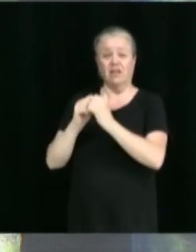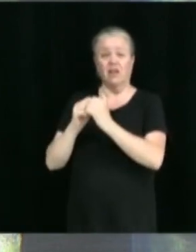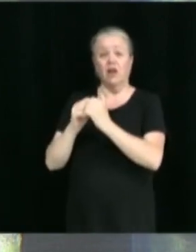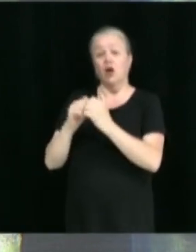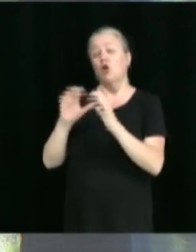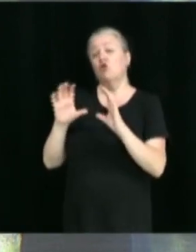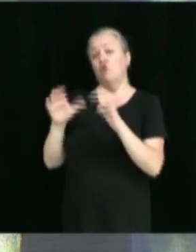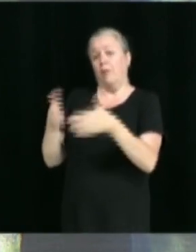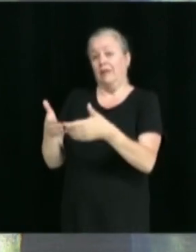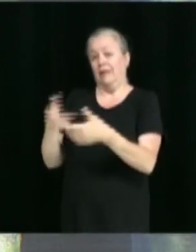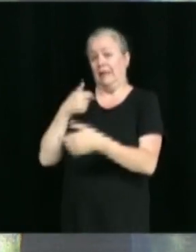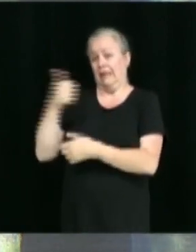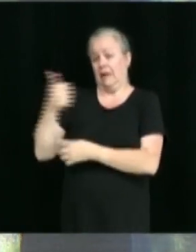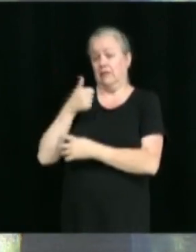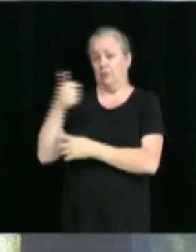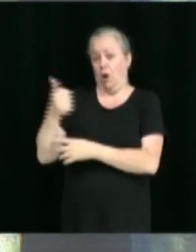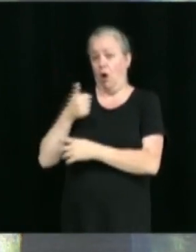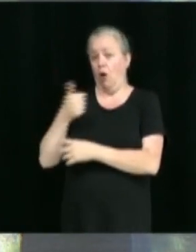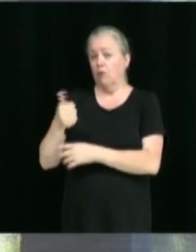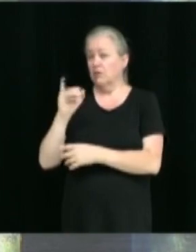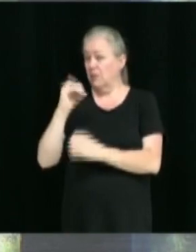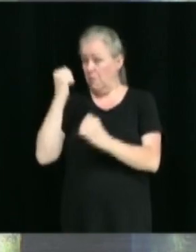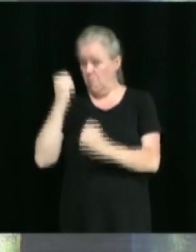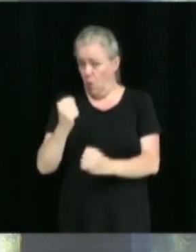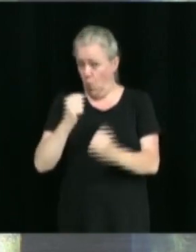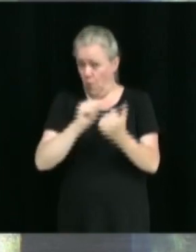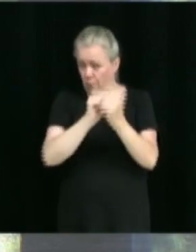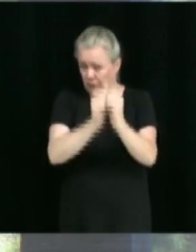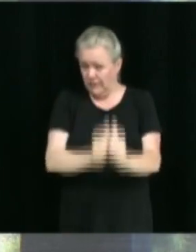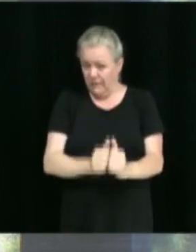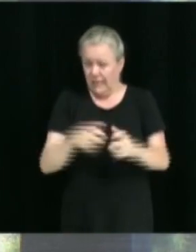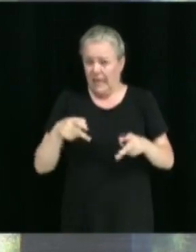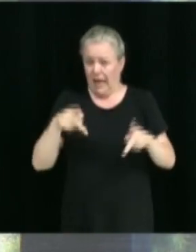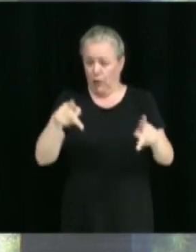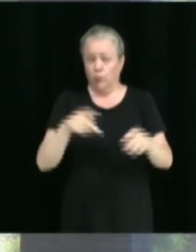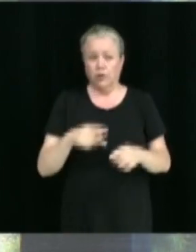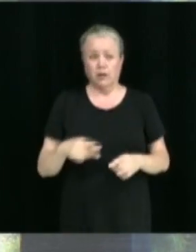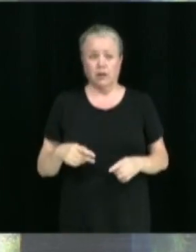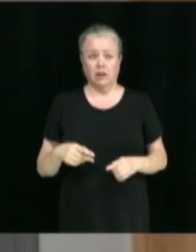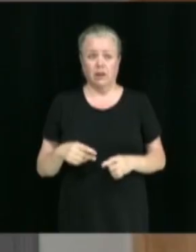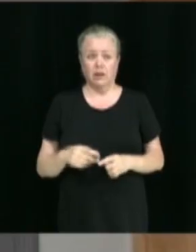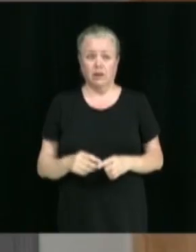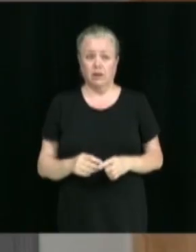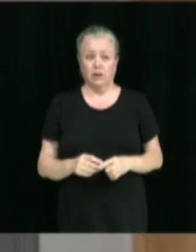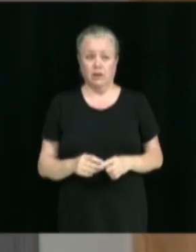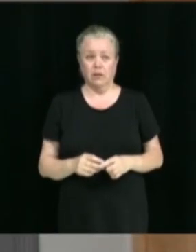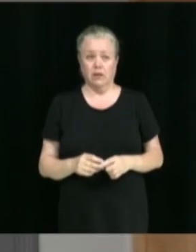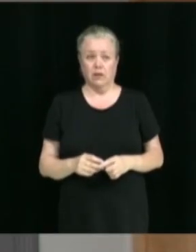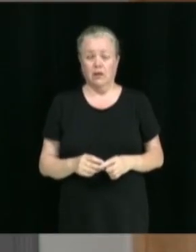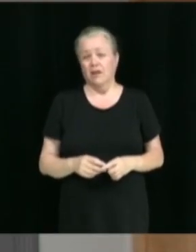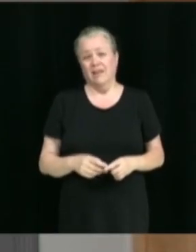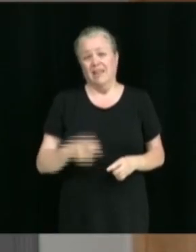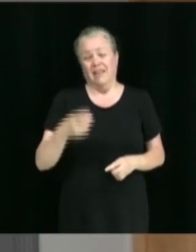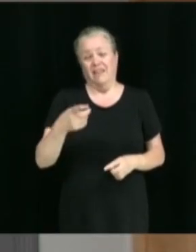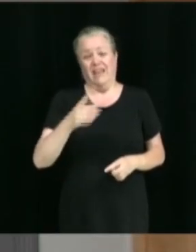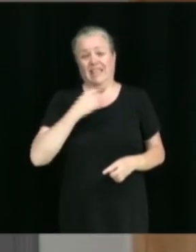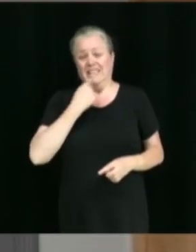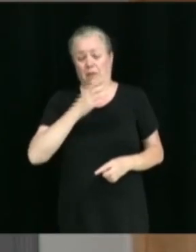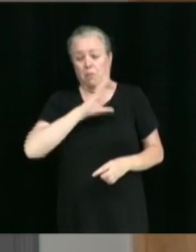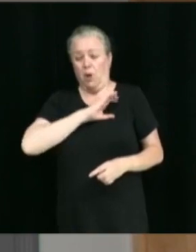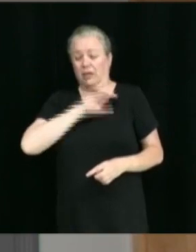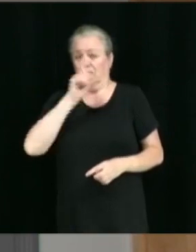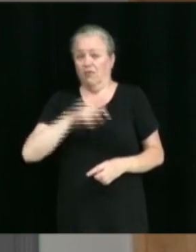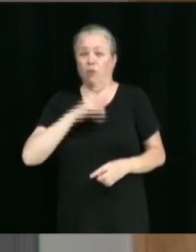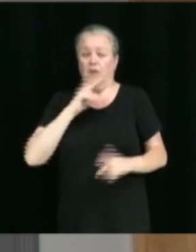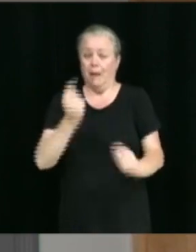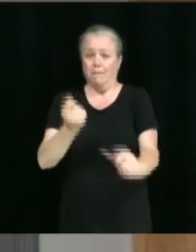modifications au niveau de la rue qu'on peut faire qui… C'est juste des expropriés. Fait qu'il faut que la police fasse vraiment le travail.